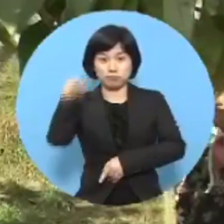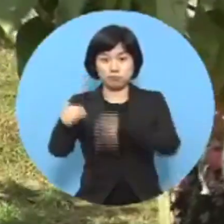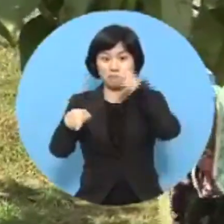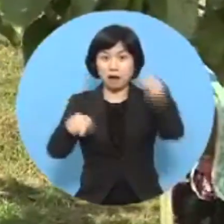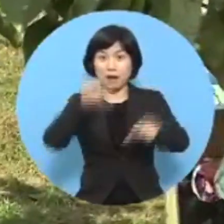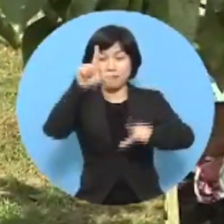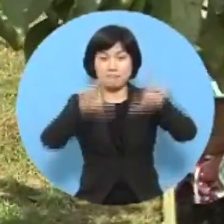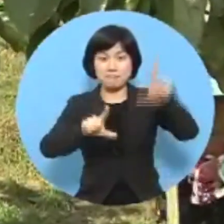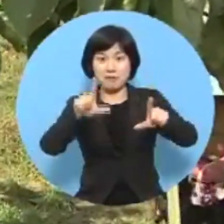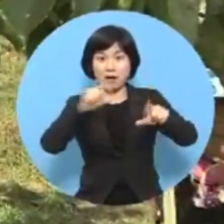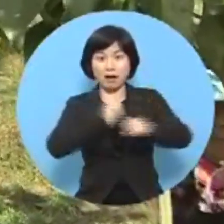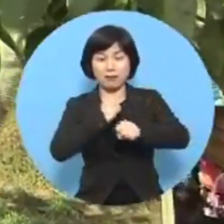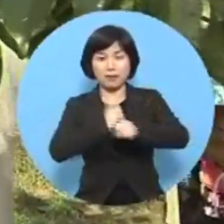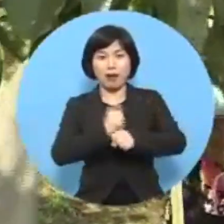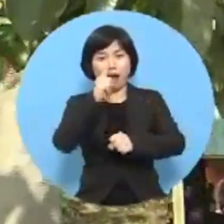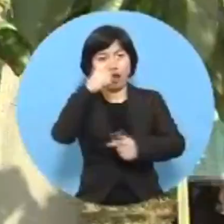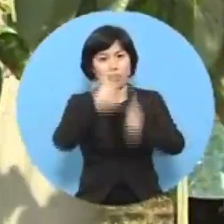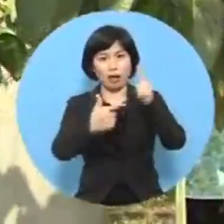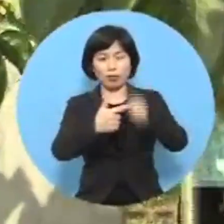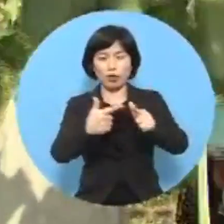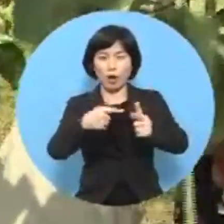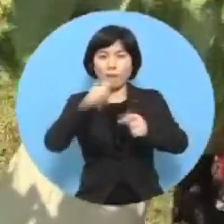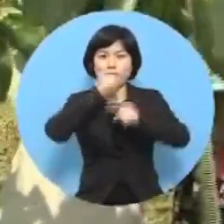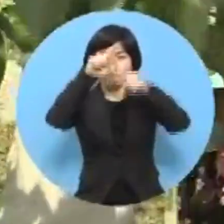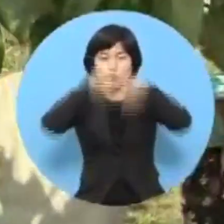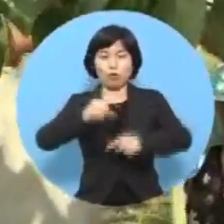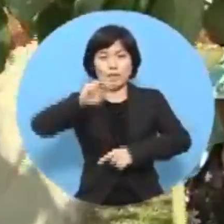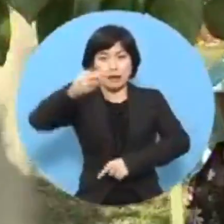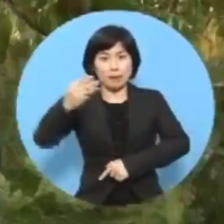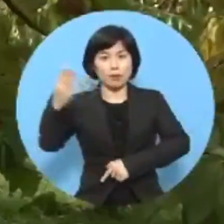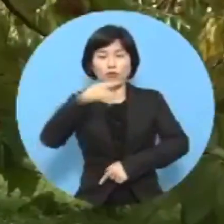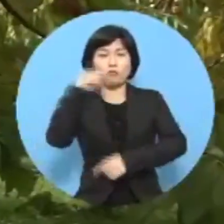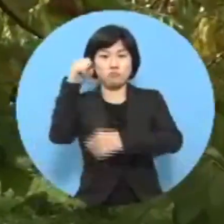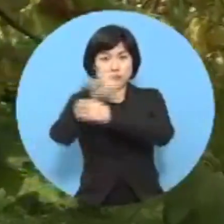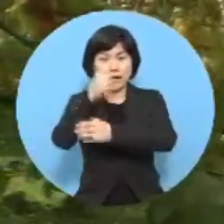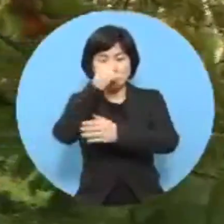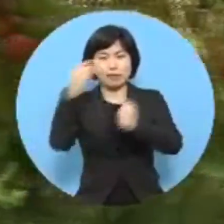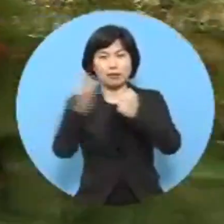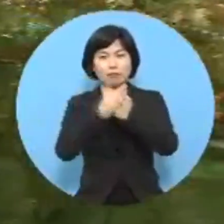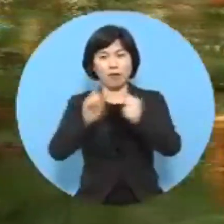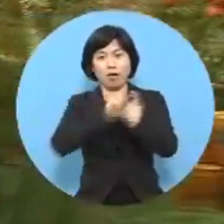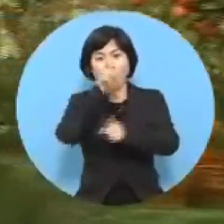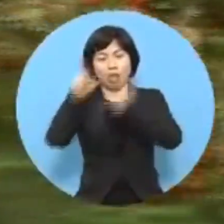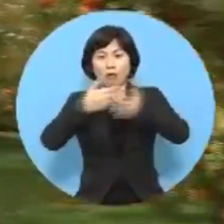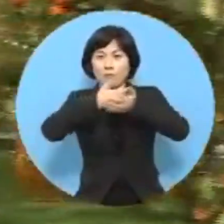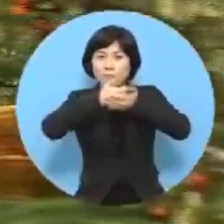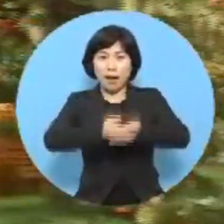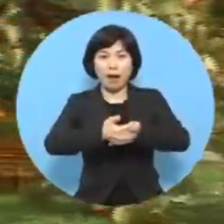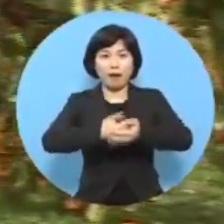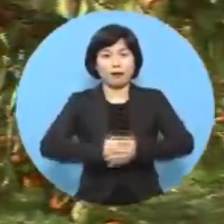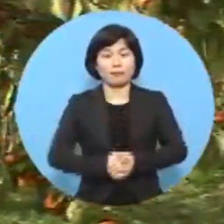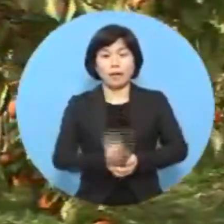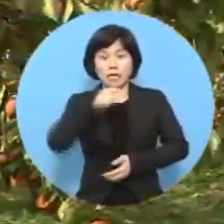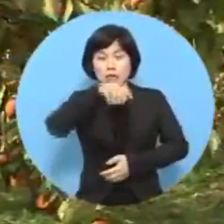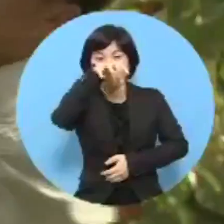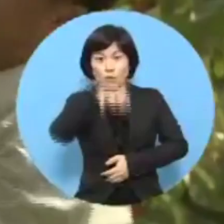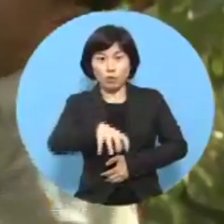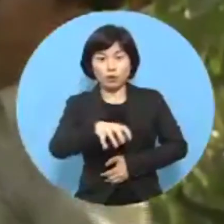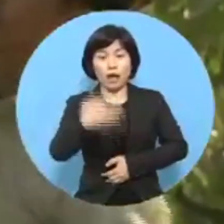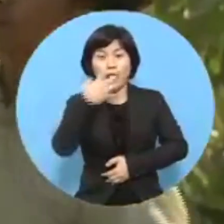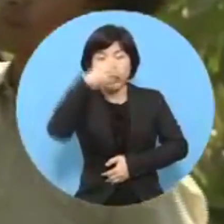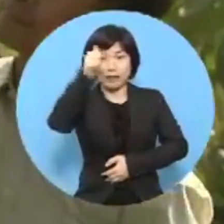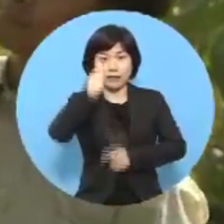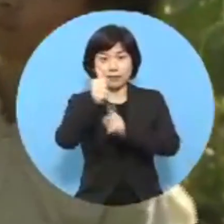있습니다. 한 그루에 평균 300개 이상의 열매가 달리다 보니 가지가 휘어질 정도입니다. 이곳 농장지에는